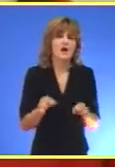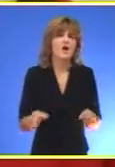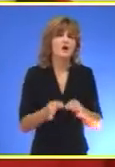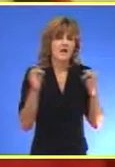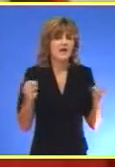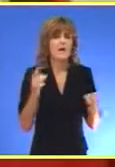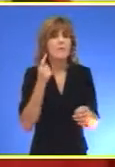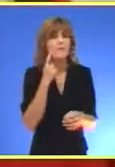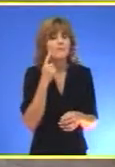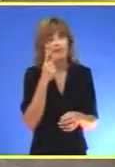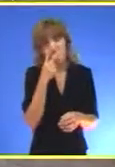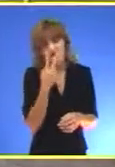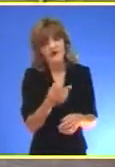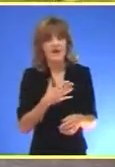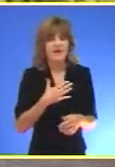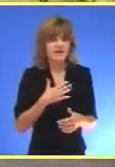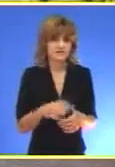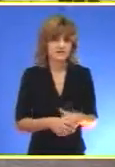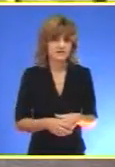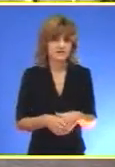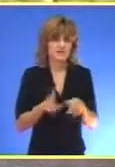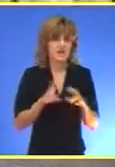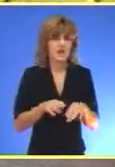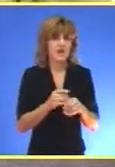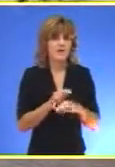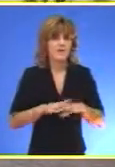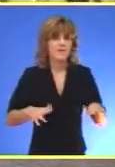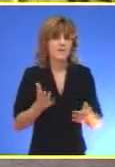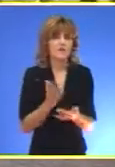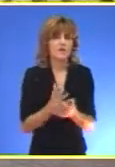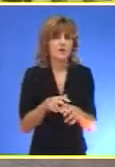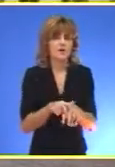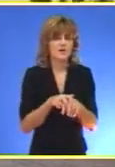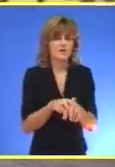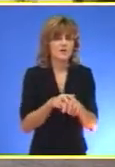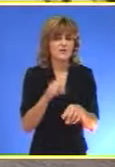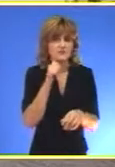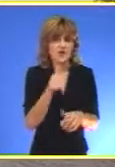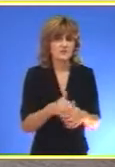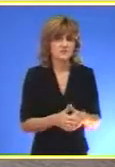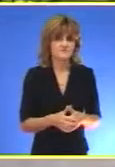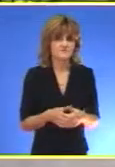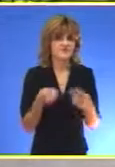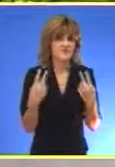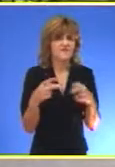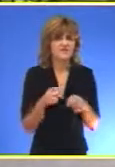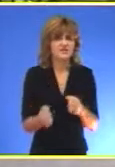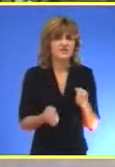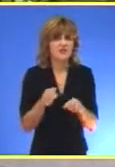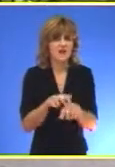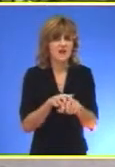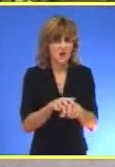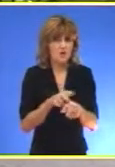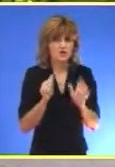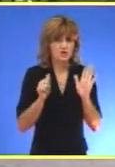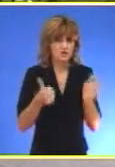provjera za nas Na hipodromu održan sedmi trkački dan Za najvažniju trka se proglašava šesta Po